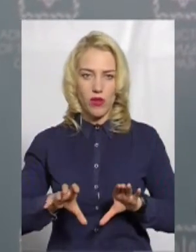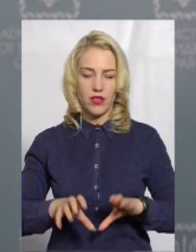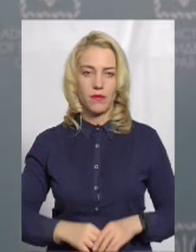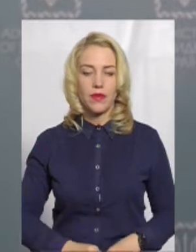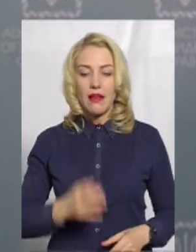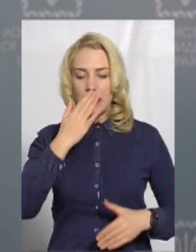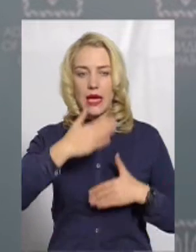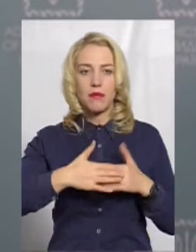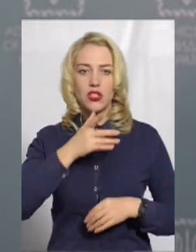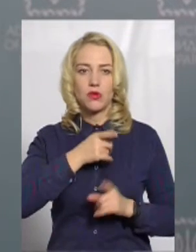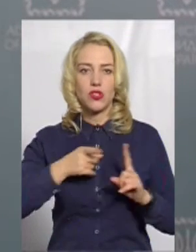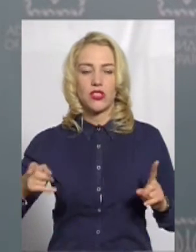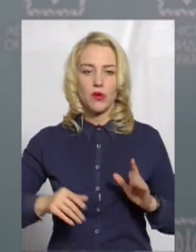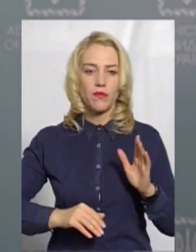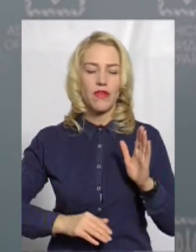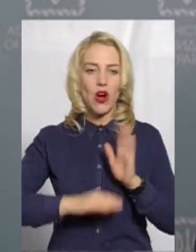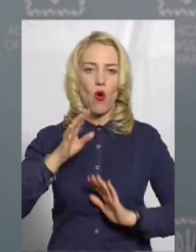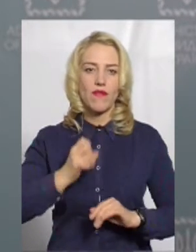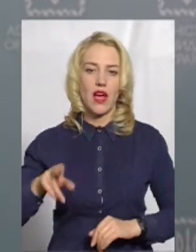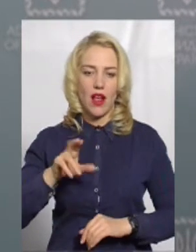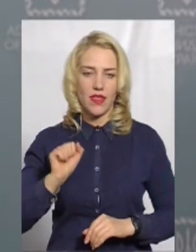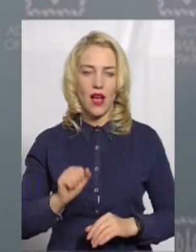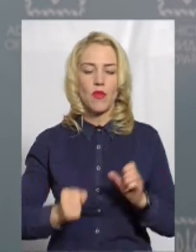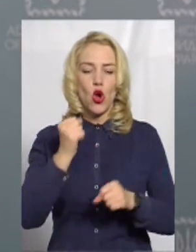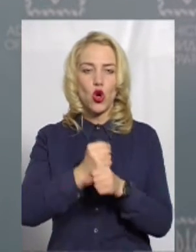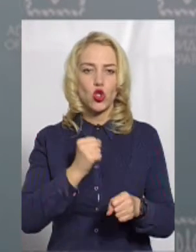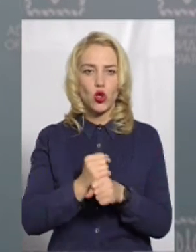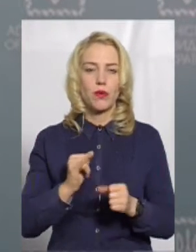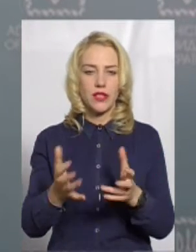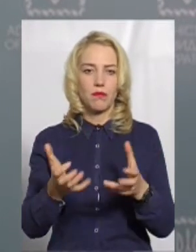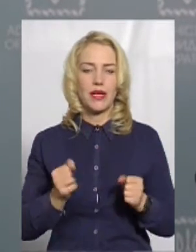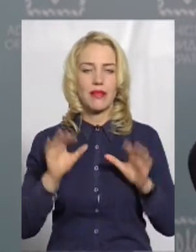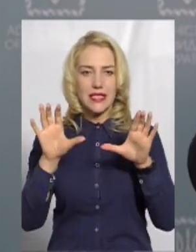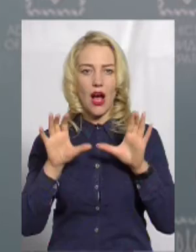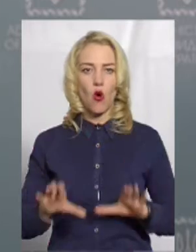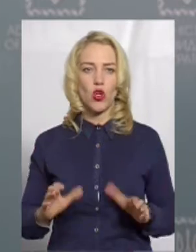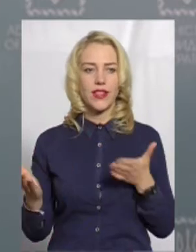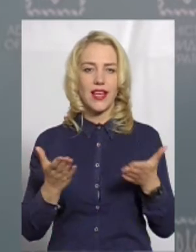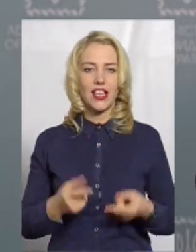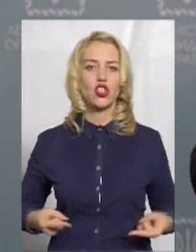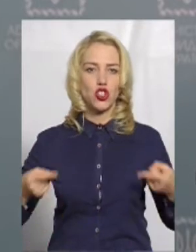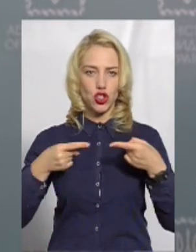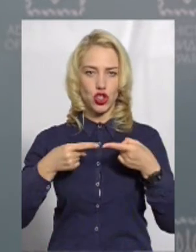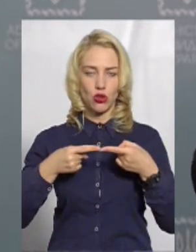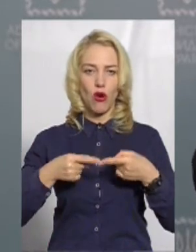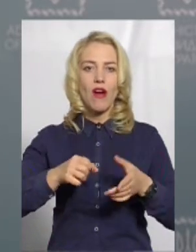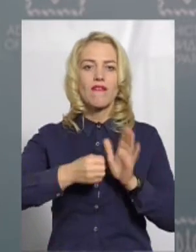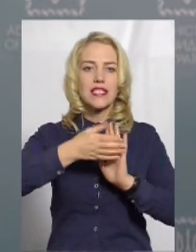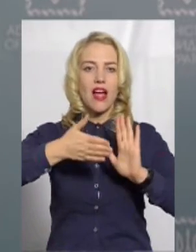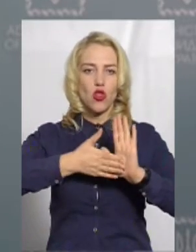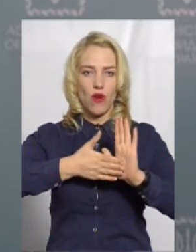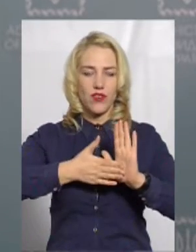Найближчим часом Верховна Рада розробить і прийме закон, який чітко встановить